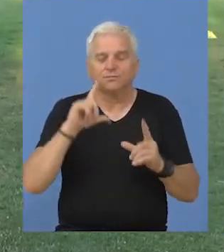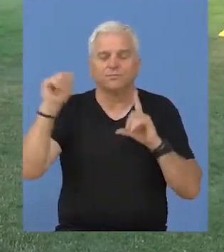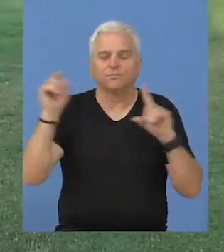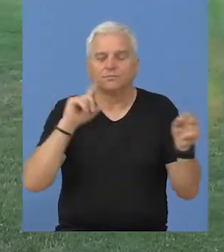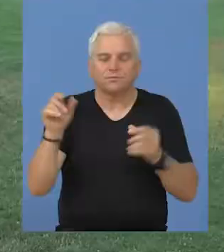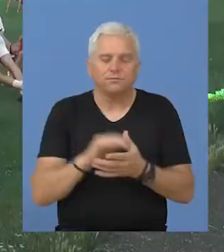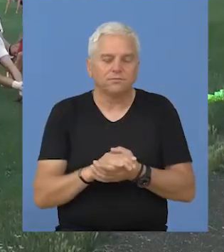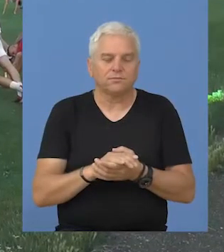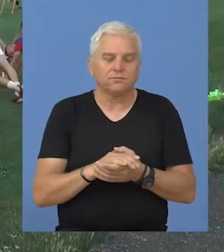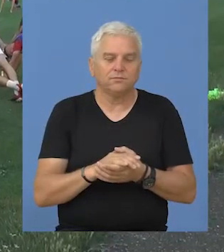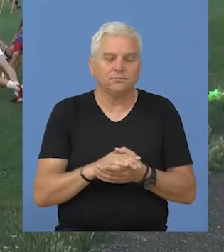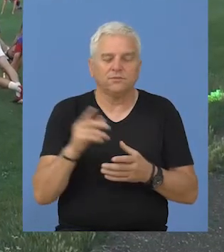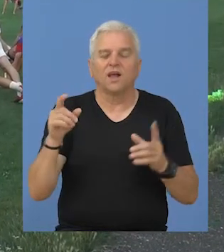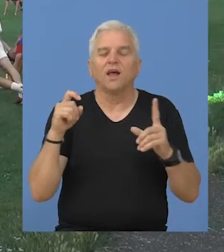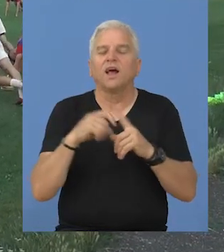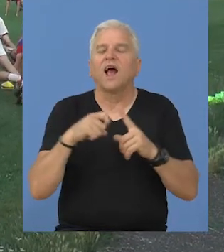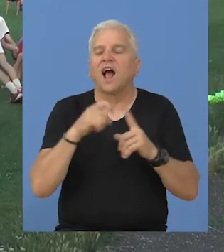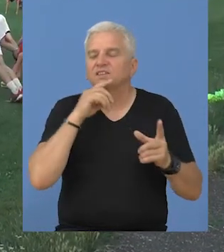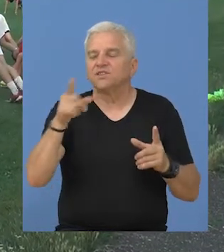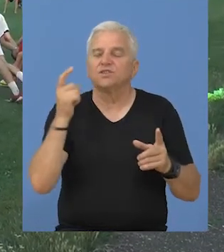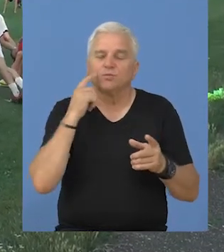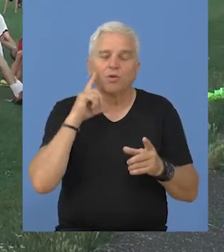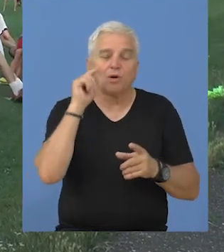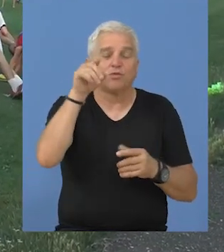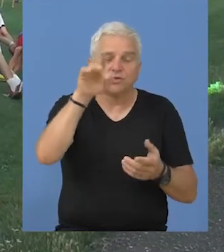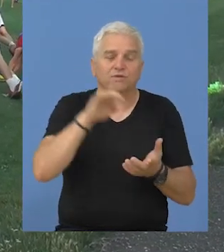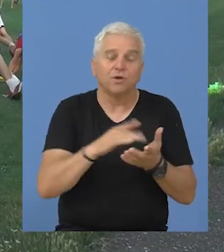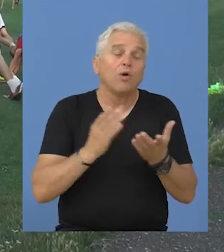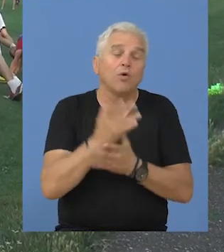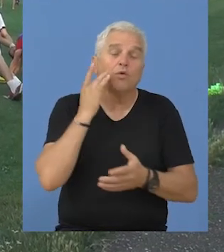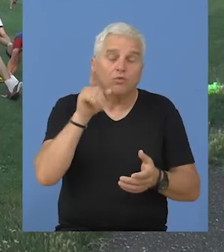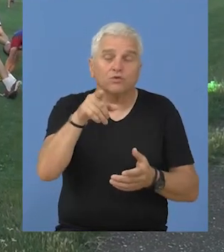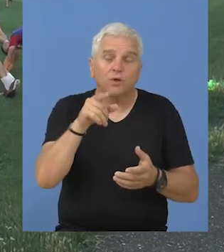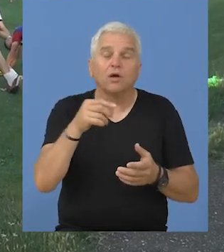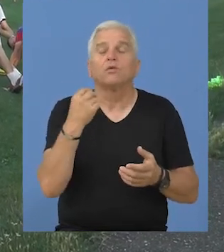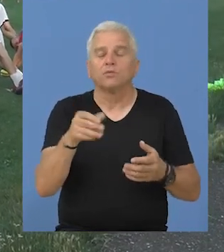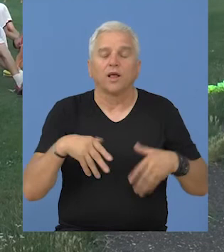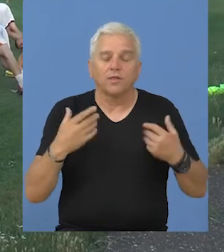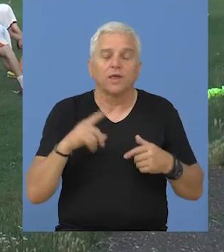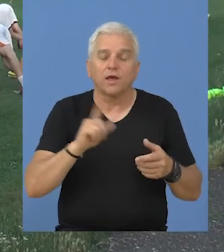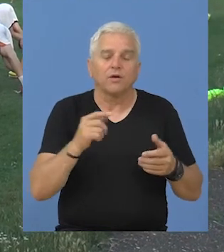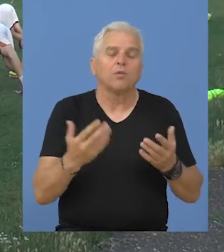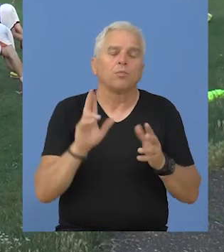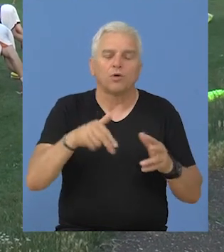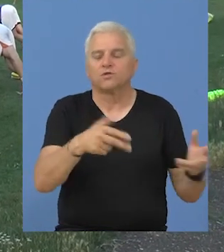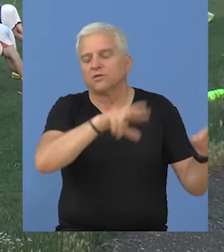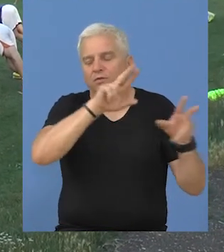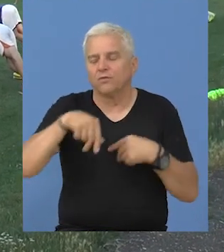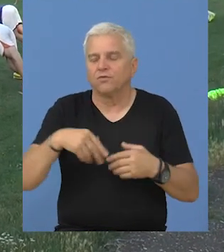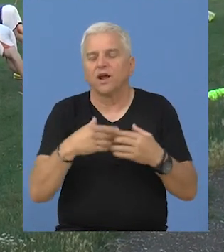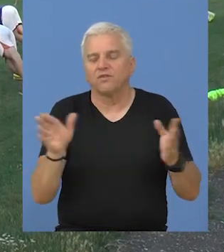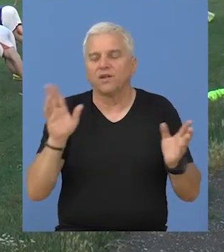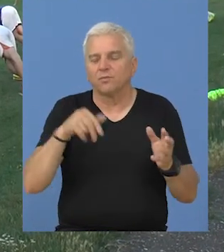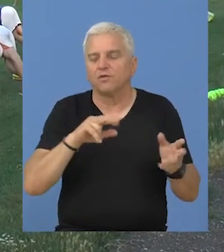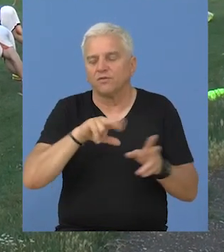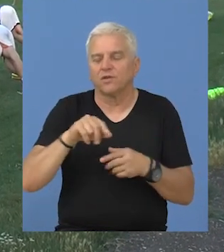kaže, evo, i sad je otišlo odavde, mali Hasićić je odšao već i na probu, pa ako uspe, drago nam je,